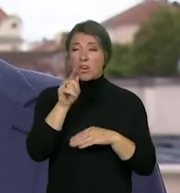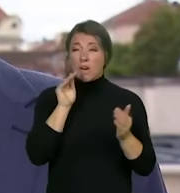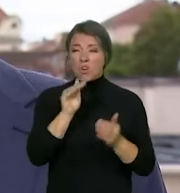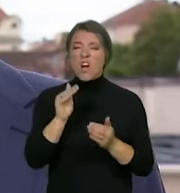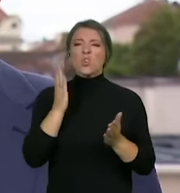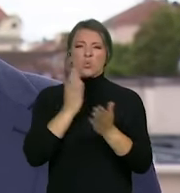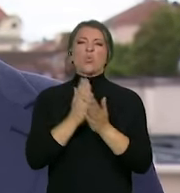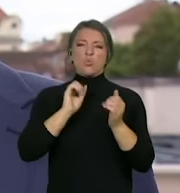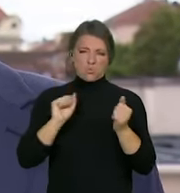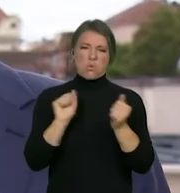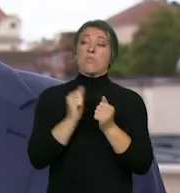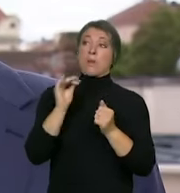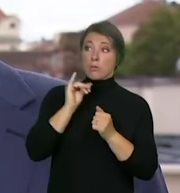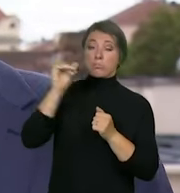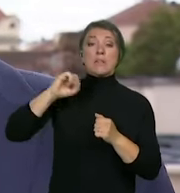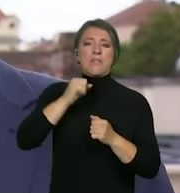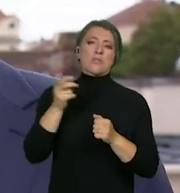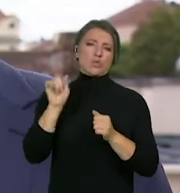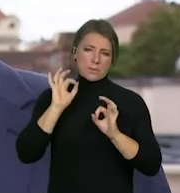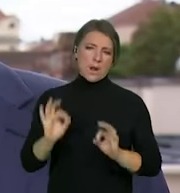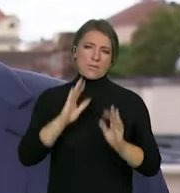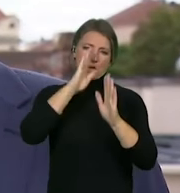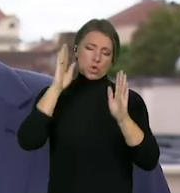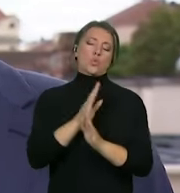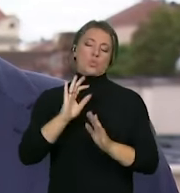že ta cesta předsedy senátu na Tajvan je správná a je to správné rozhodnutí.